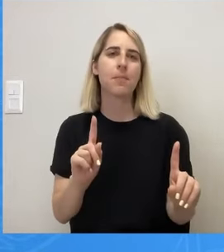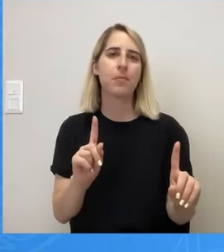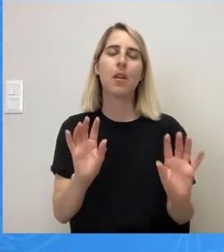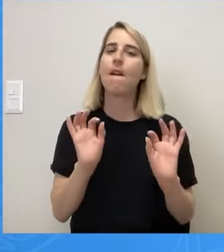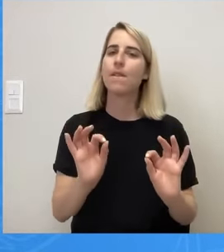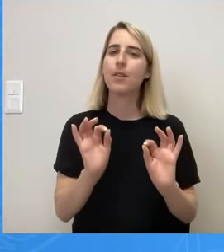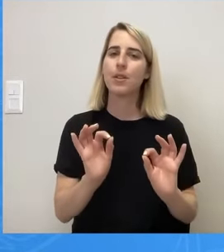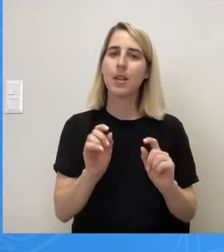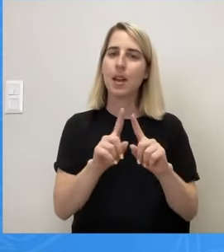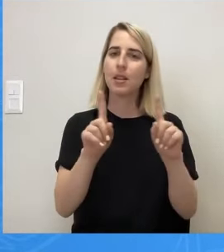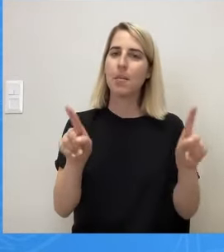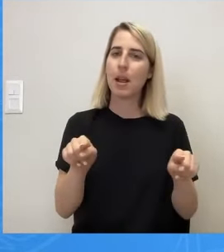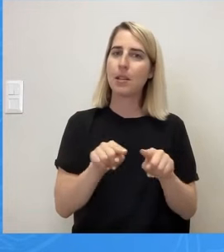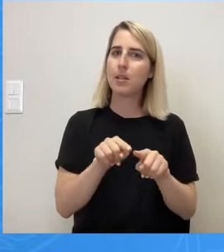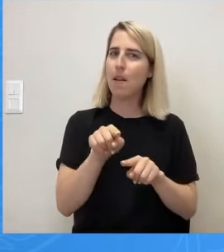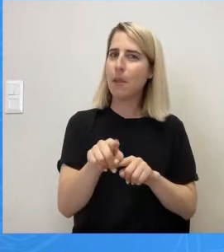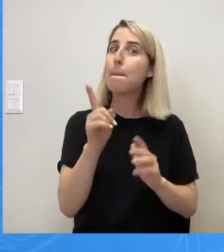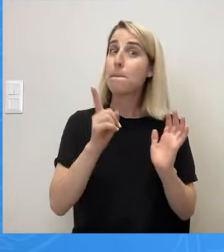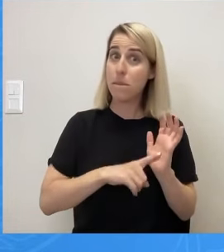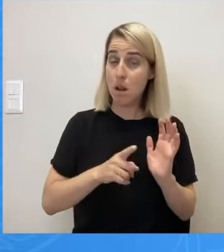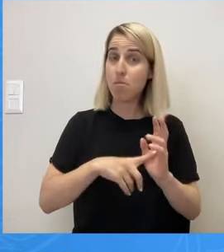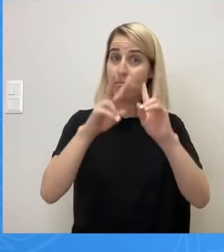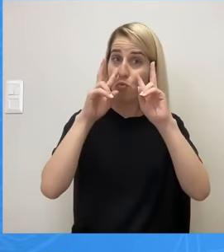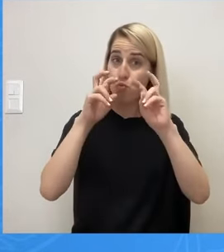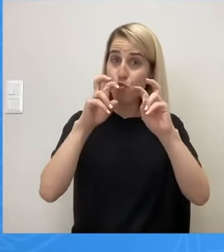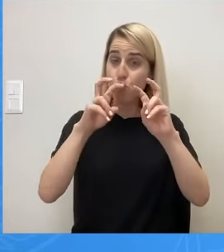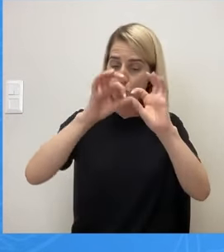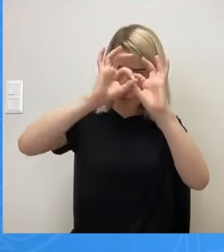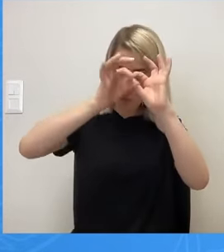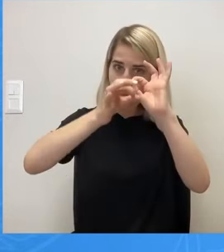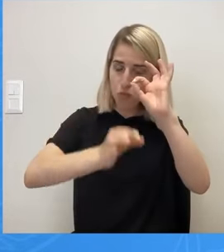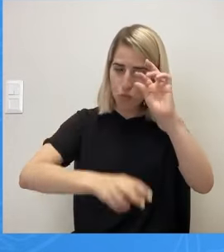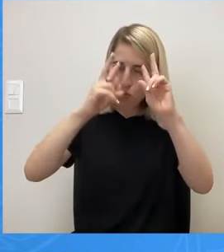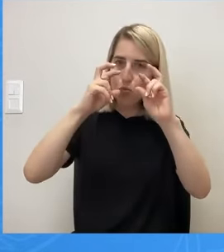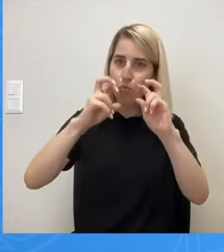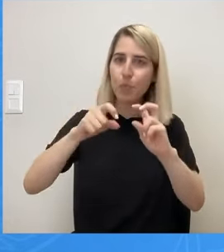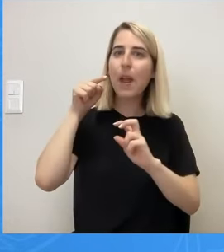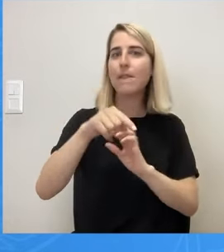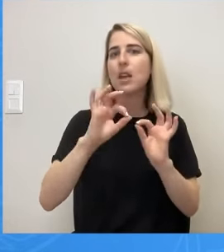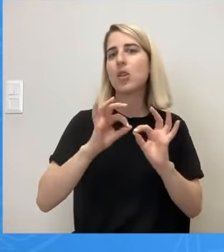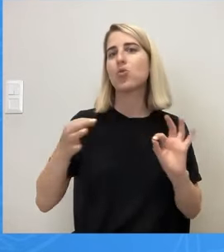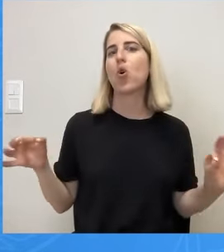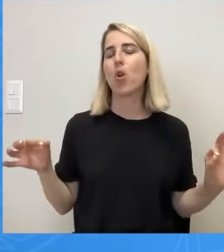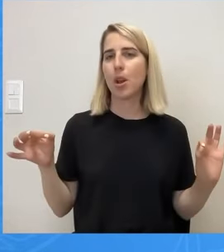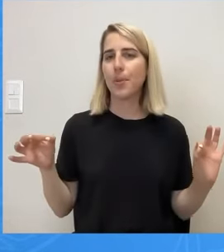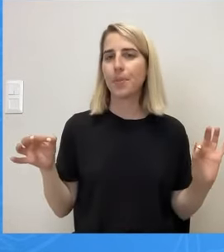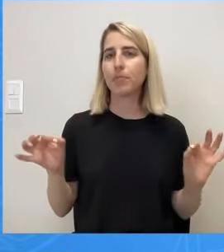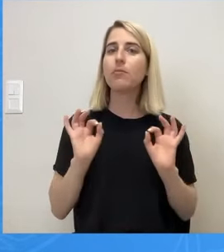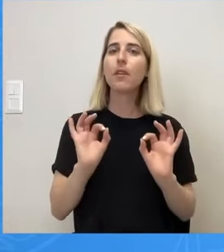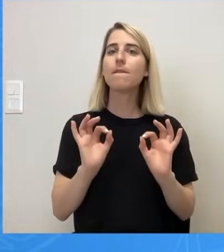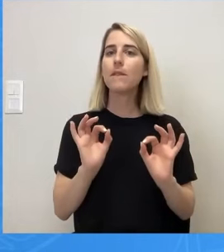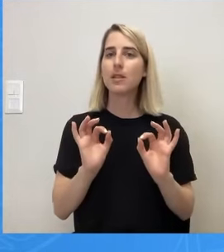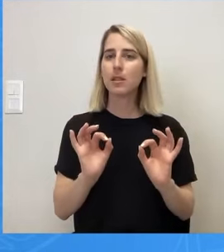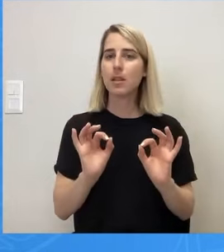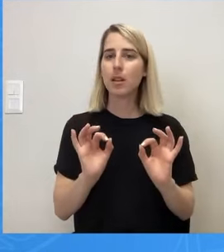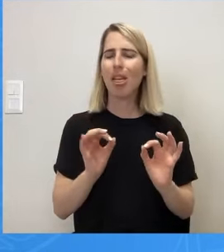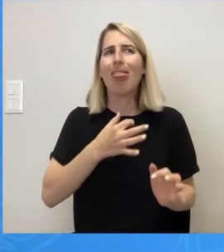πρέπει να διερευνηθεί εντελεχώς σε όλες τις προεκτάσεις αυτή η ιστορία, και εννοείται και δεν χρειάζεται